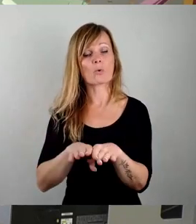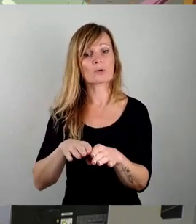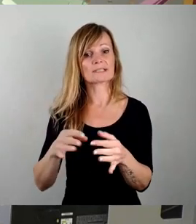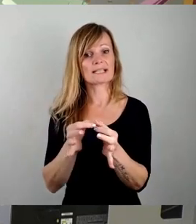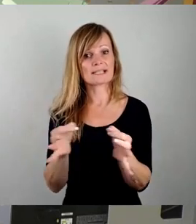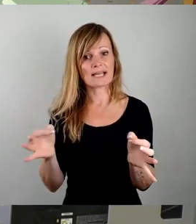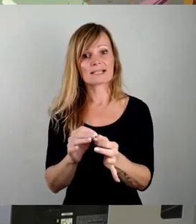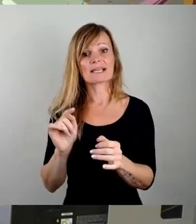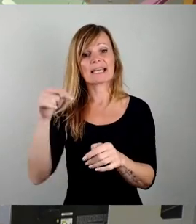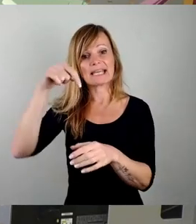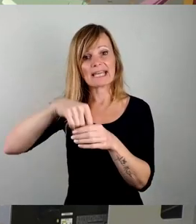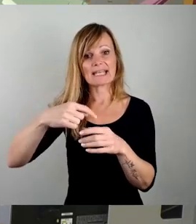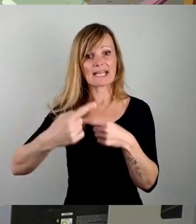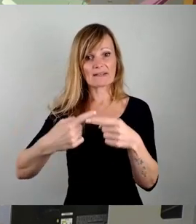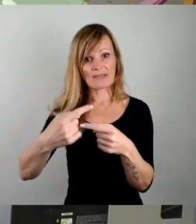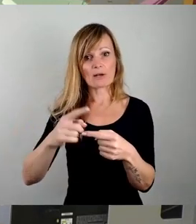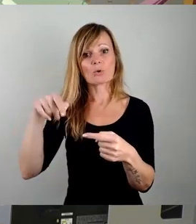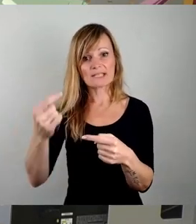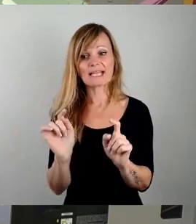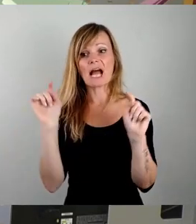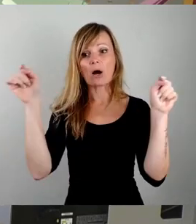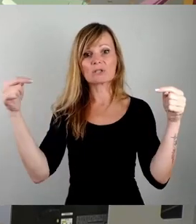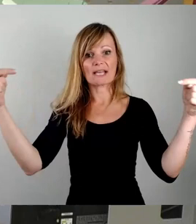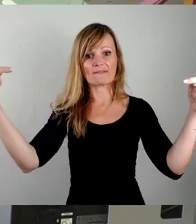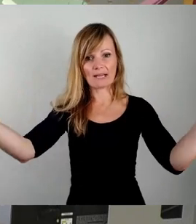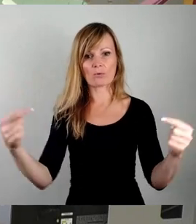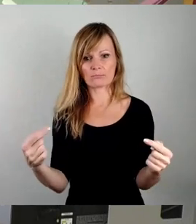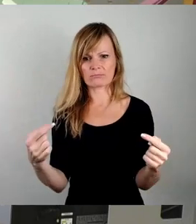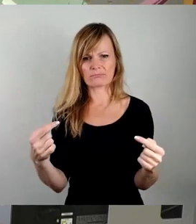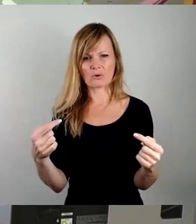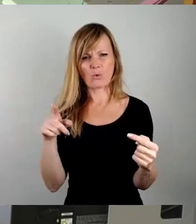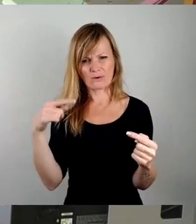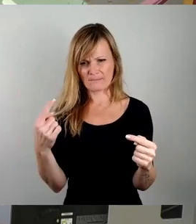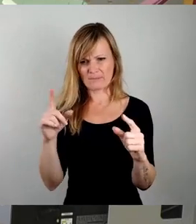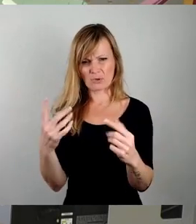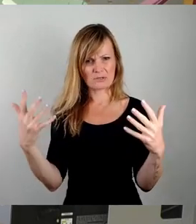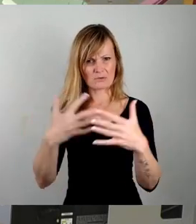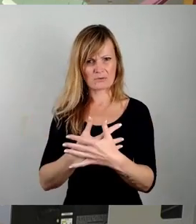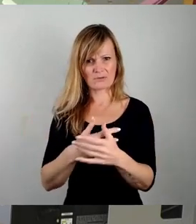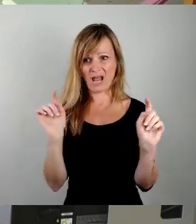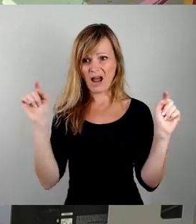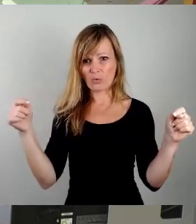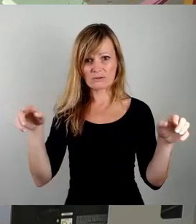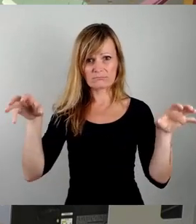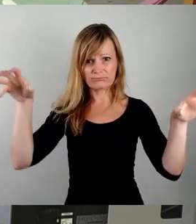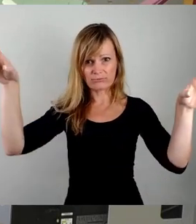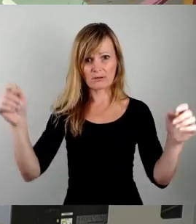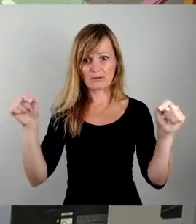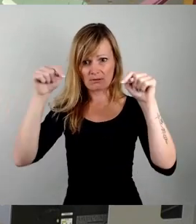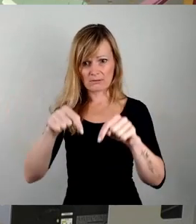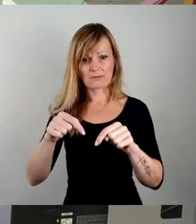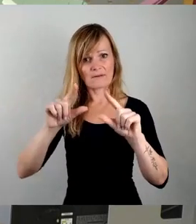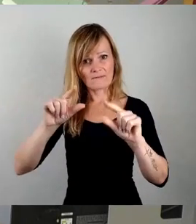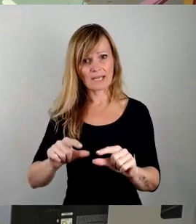der Außenentwicklung. Außenentwicklung, man kann es nicht oft genug wiederholen, macht Wohnen teurer, weil neue Infrastruktur gebaut werden muss,